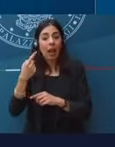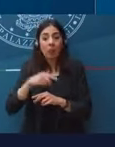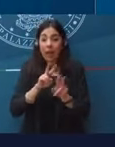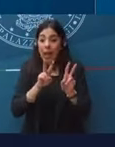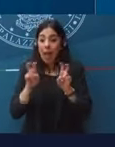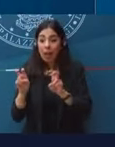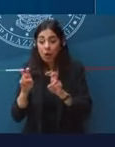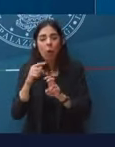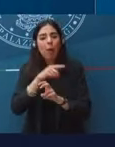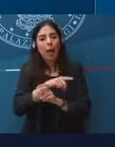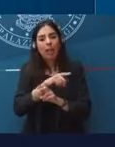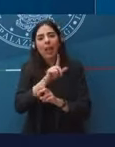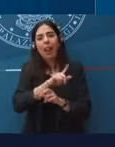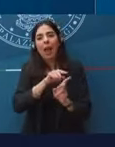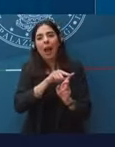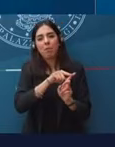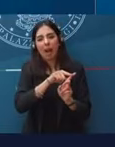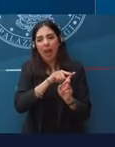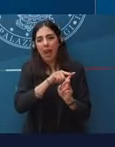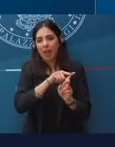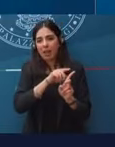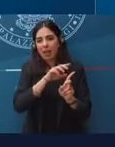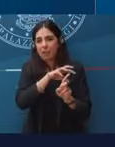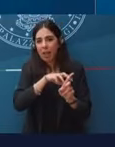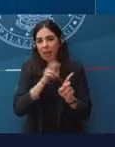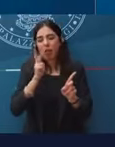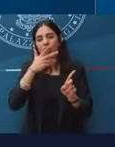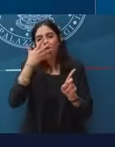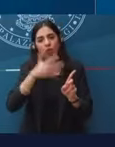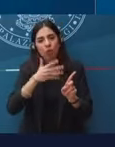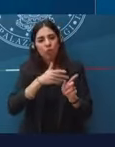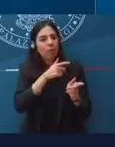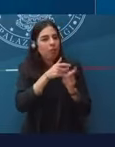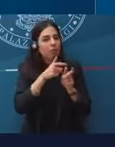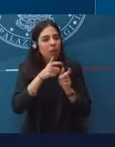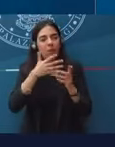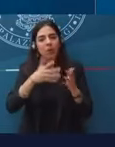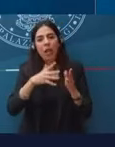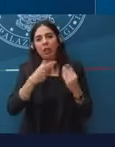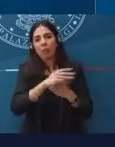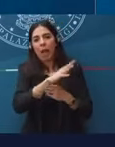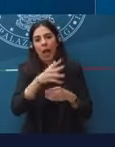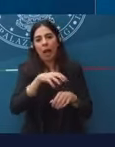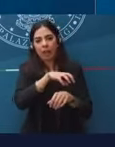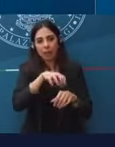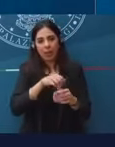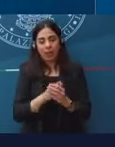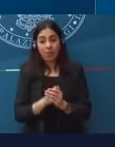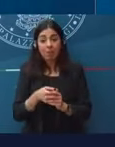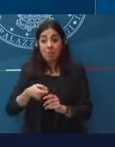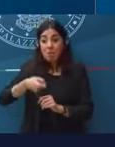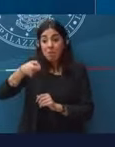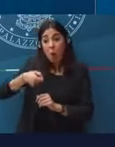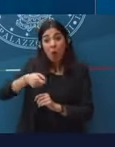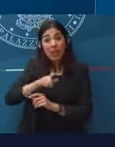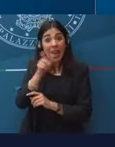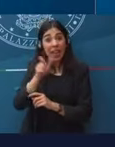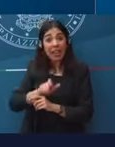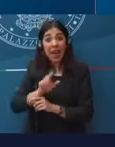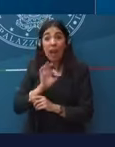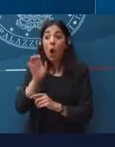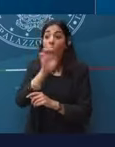aveva già parlato anche con altri ministri. Non abbiamo parlato di borsa italiana di